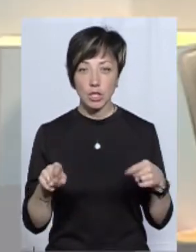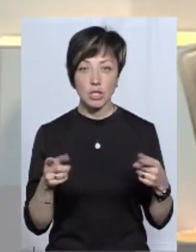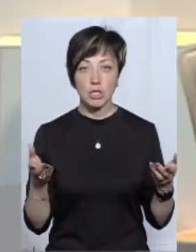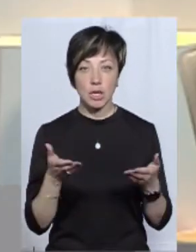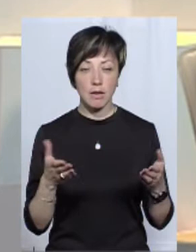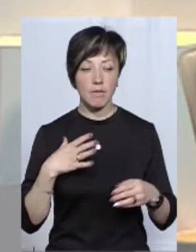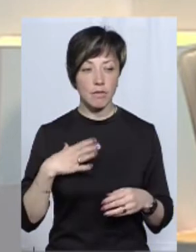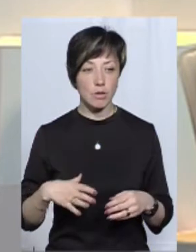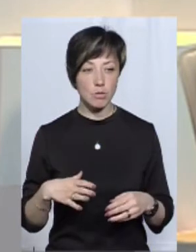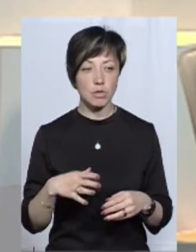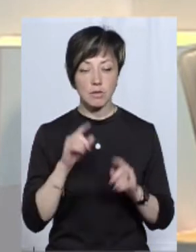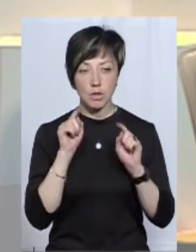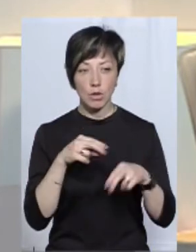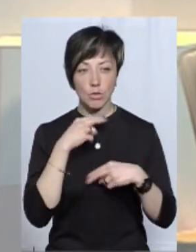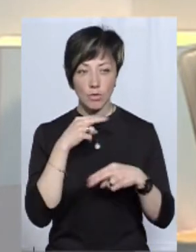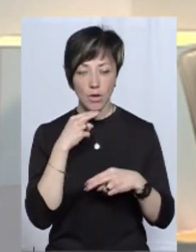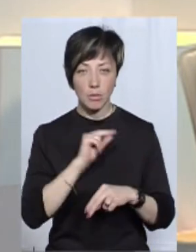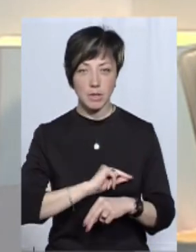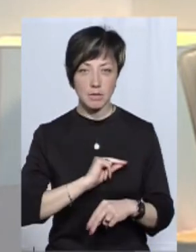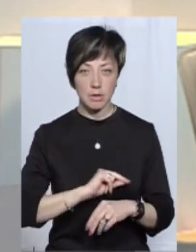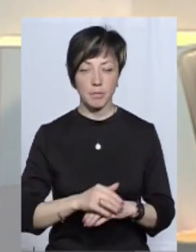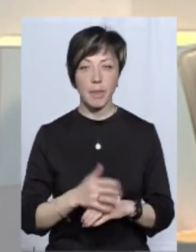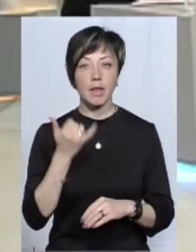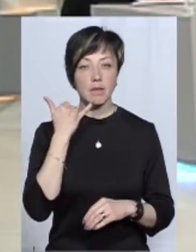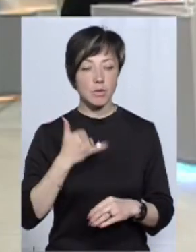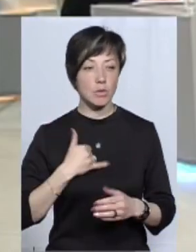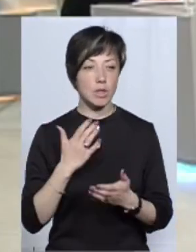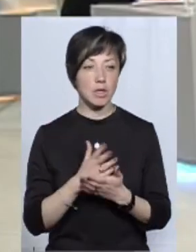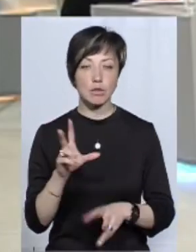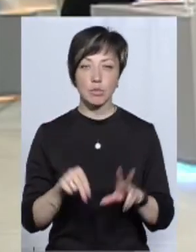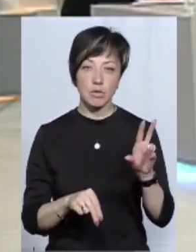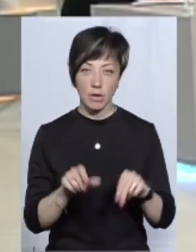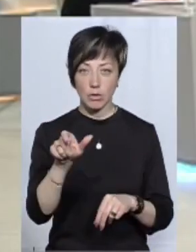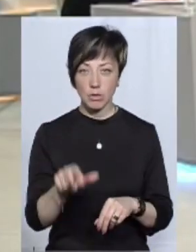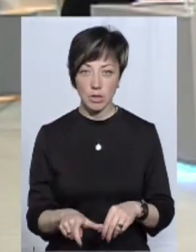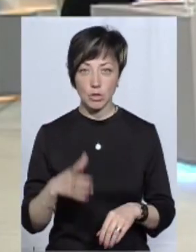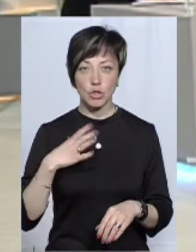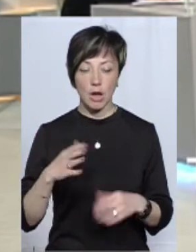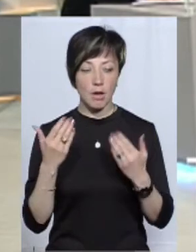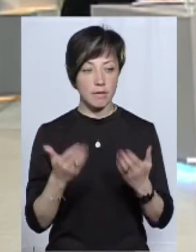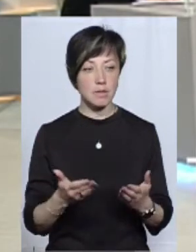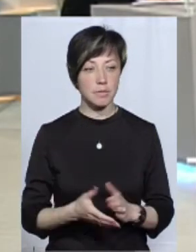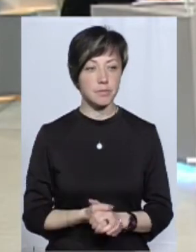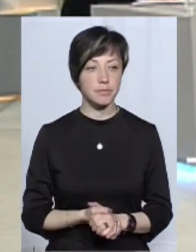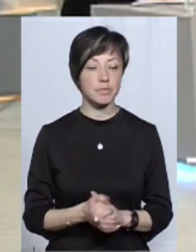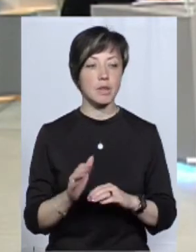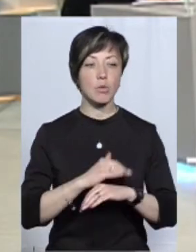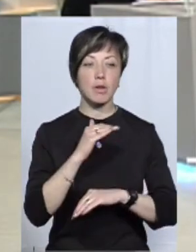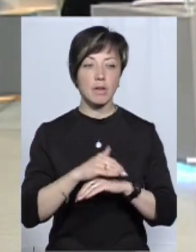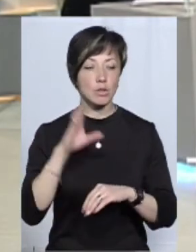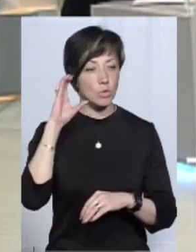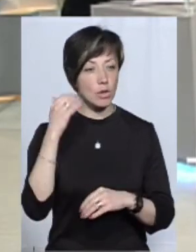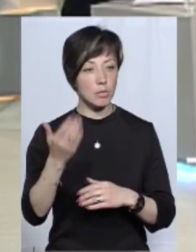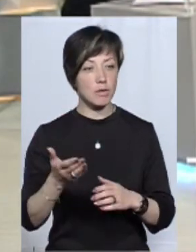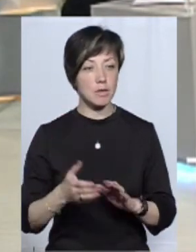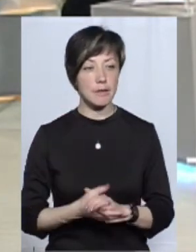вимушені, на що повинні звертати митники. Маємо телефонний дзвінок, сподіваюся, глядач нас дочекався. Добрий вечір,